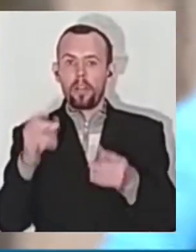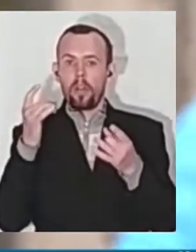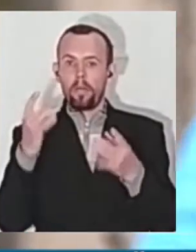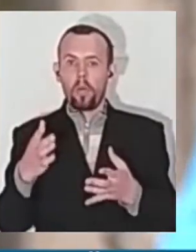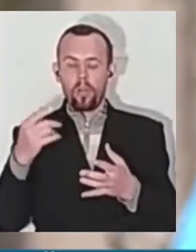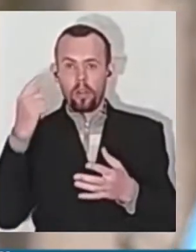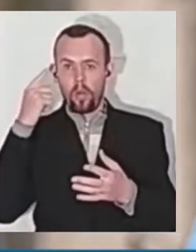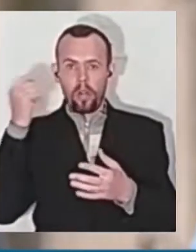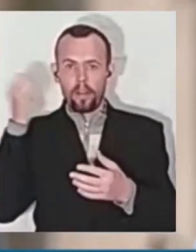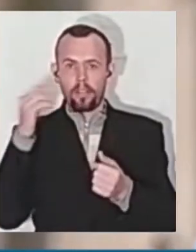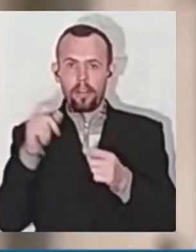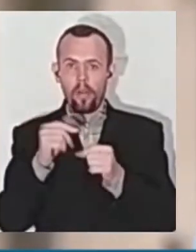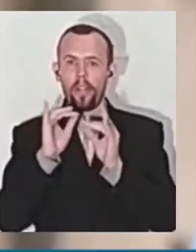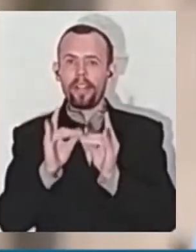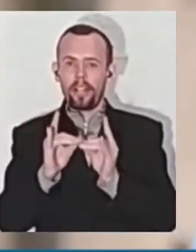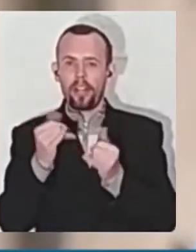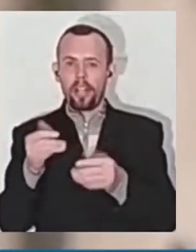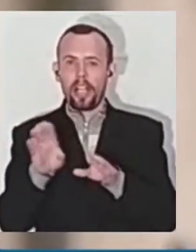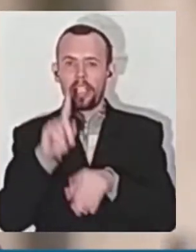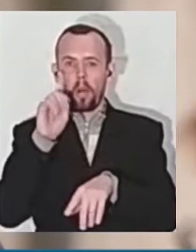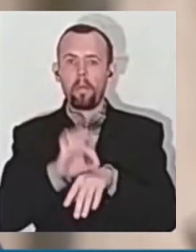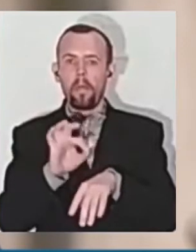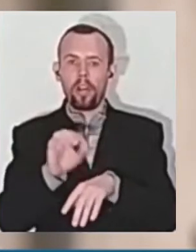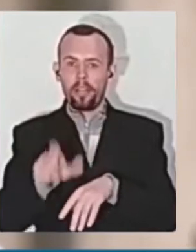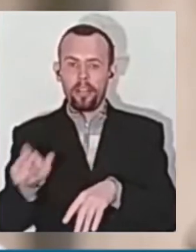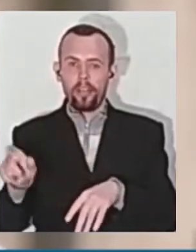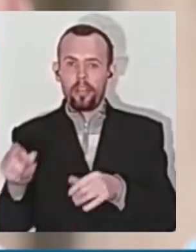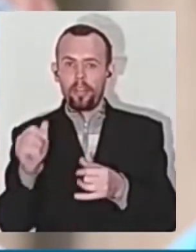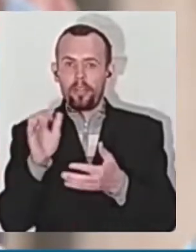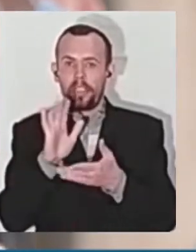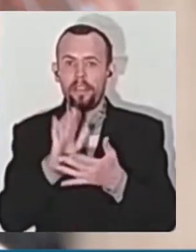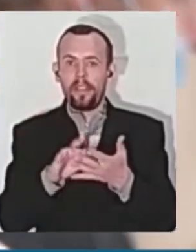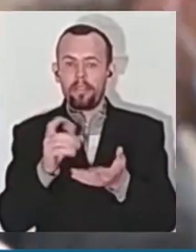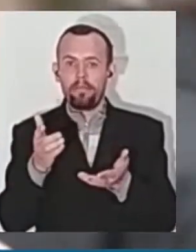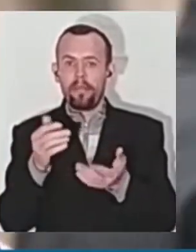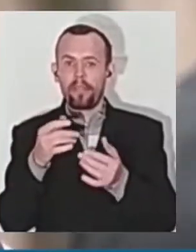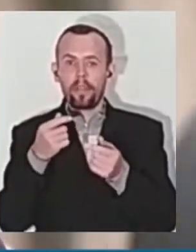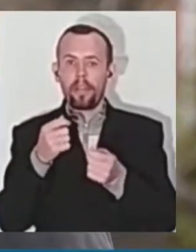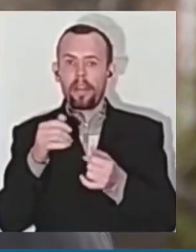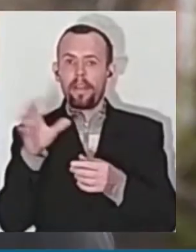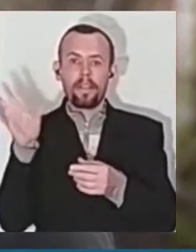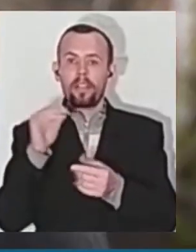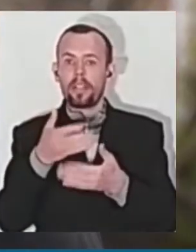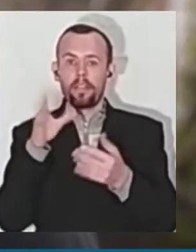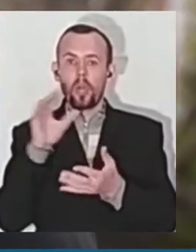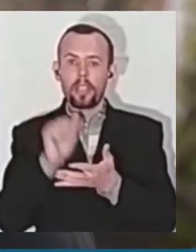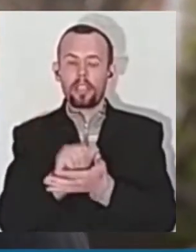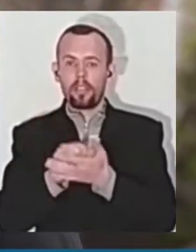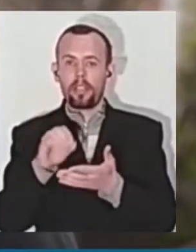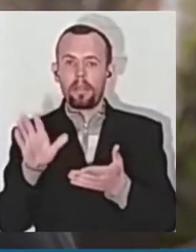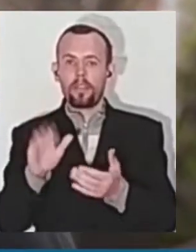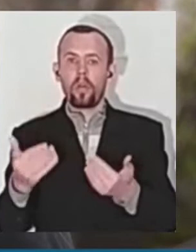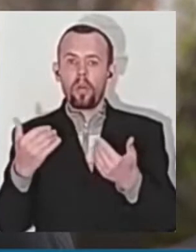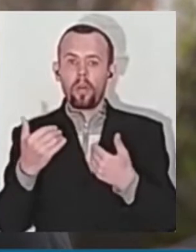інтернат для таких больних і званила по списку. Везде мене відповідь – все занято, забіто. У мене брат тут теж